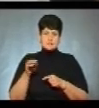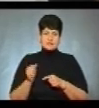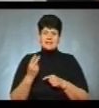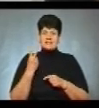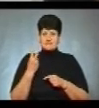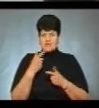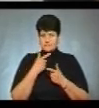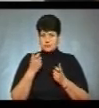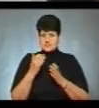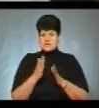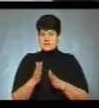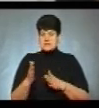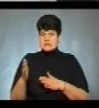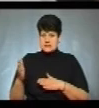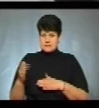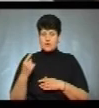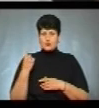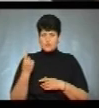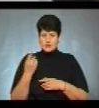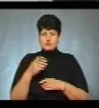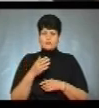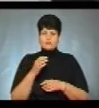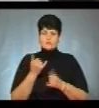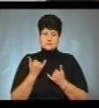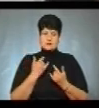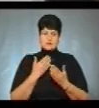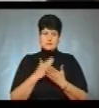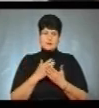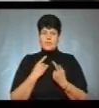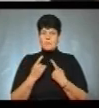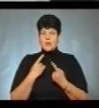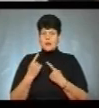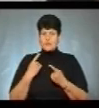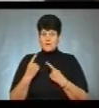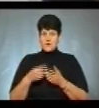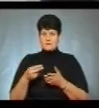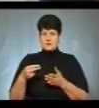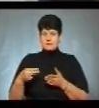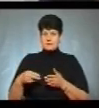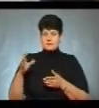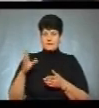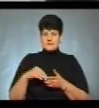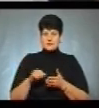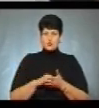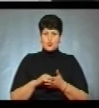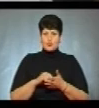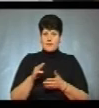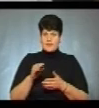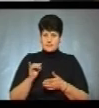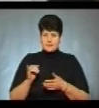інформаційні системи, однією з яких ми зараз ведемо переговори, підписуємо всі документи на